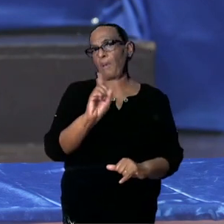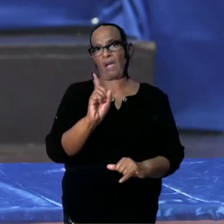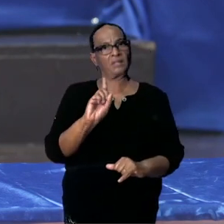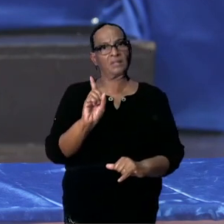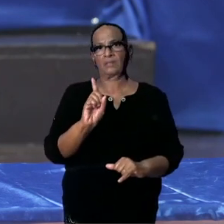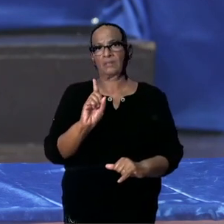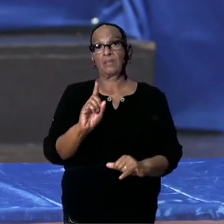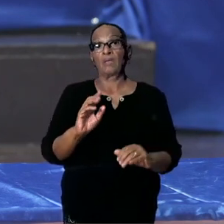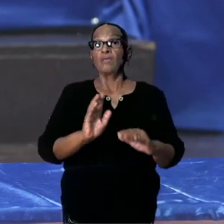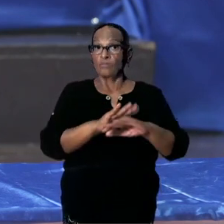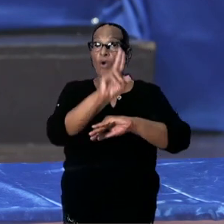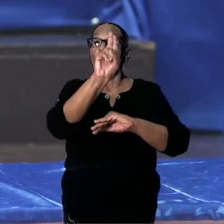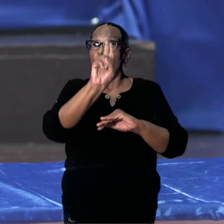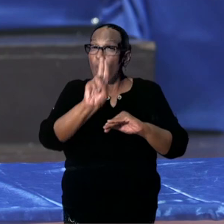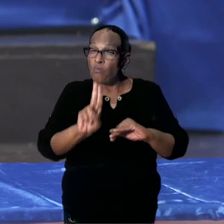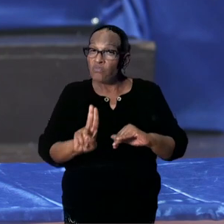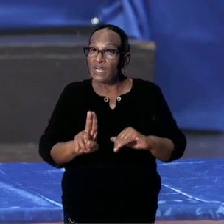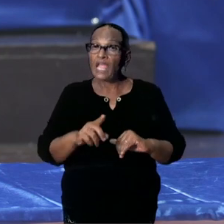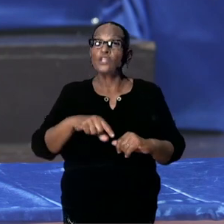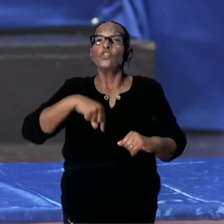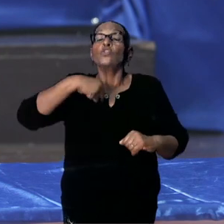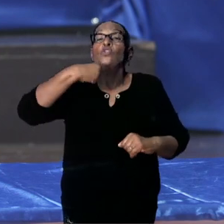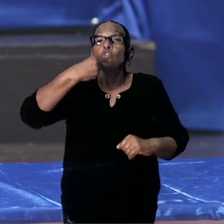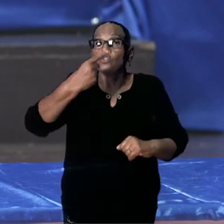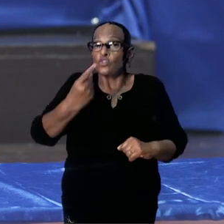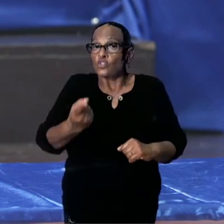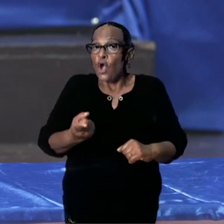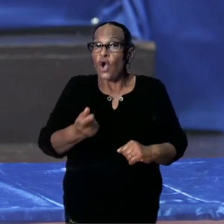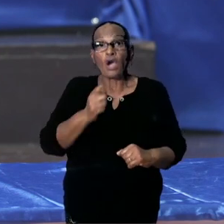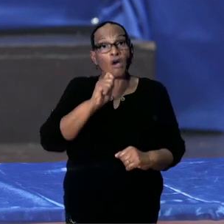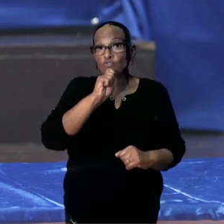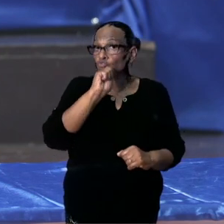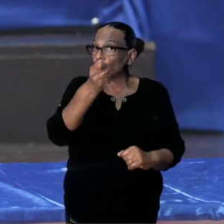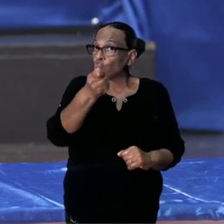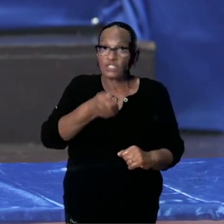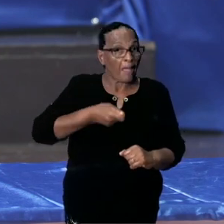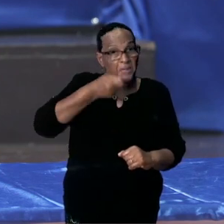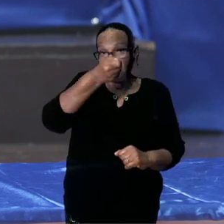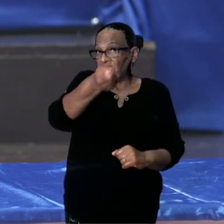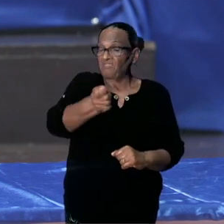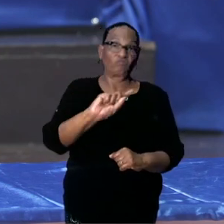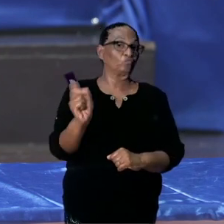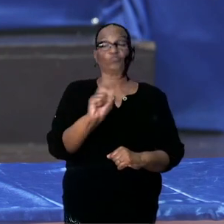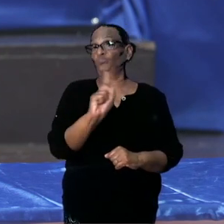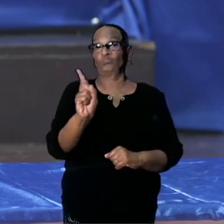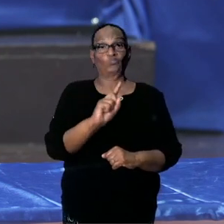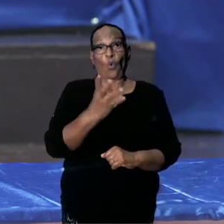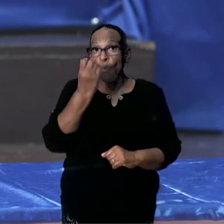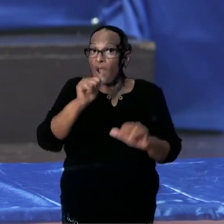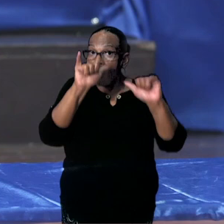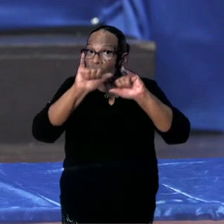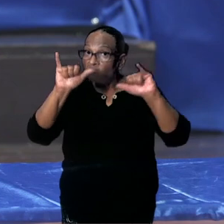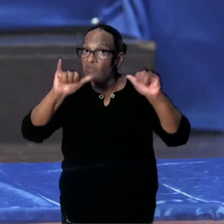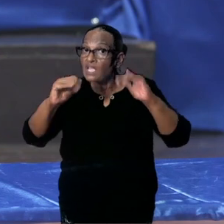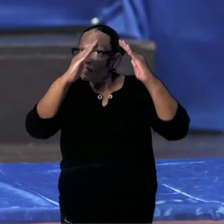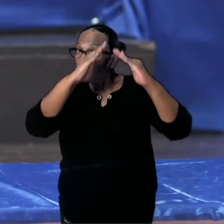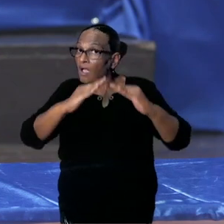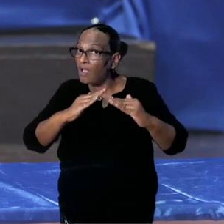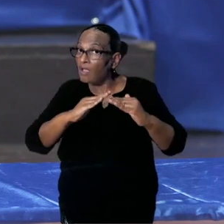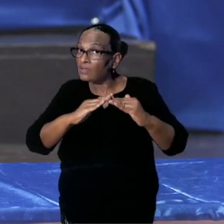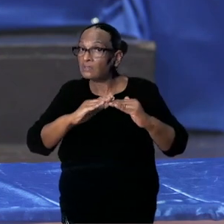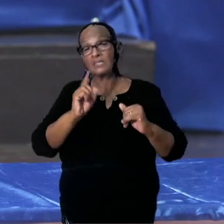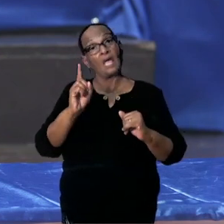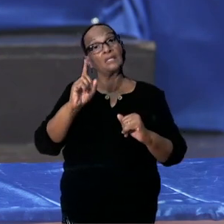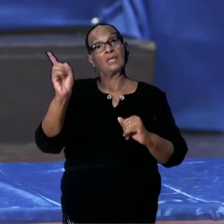vanuit de overheid nog steeds geen dispensatie worden verleend. Dus als u een feest organiseert, dan bent u in